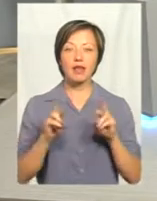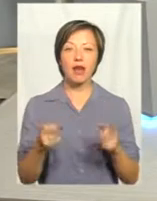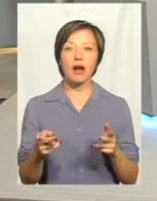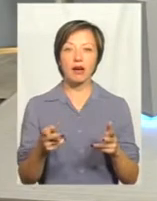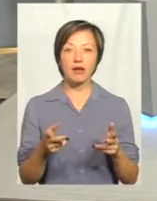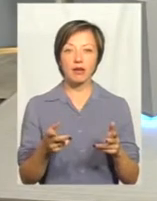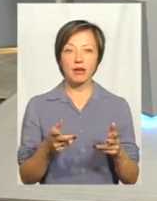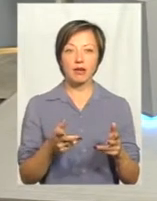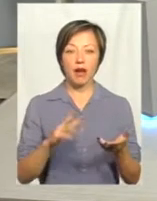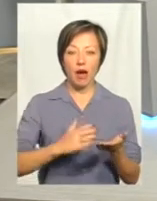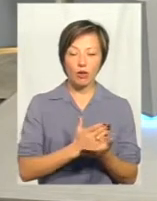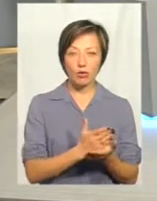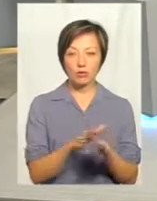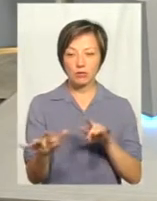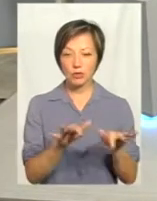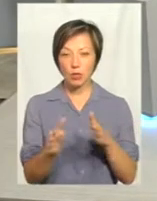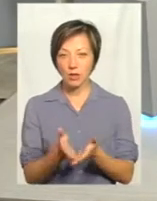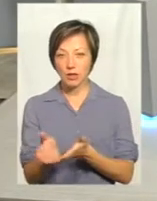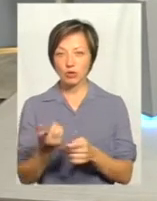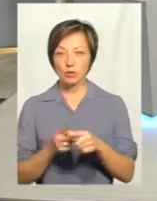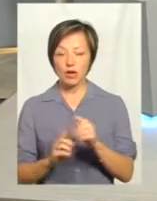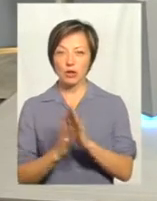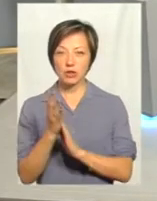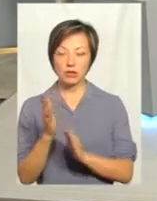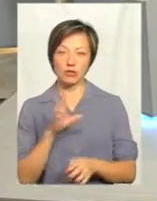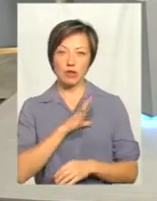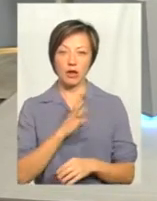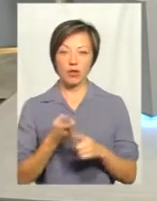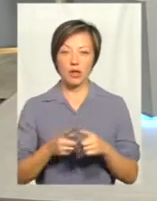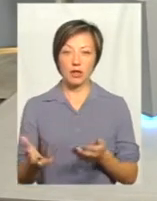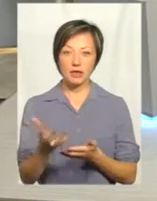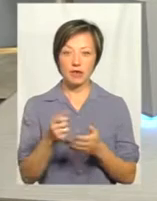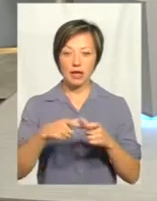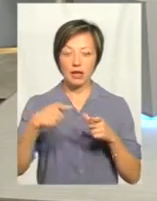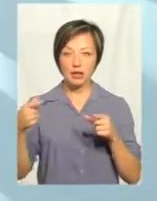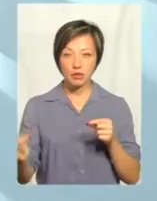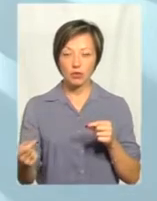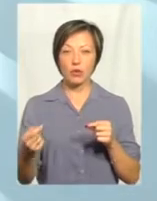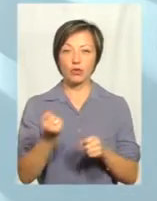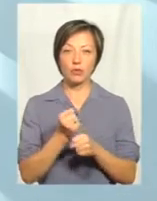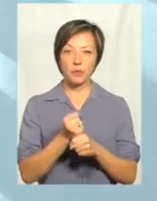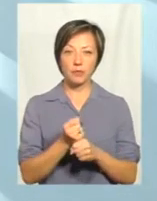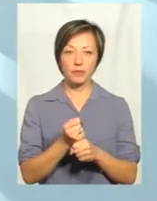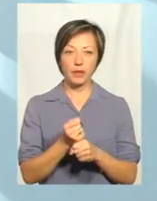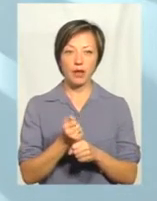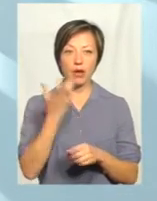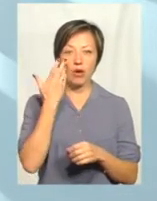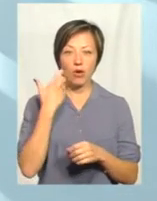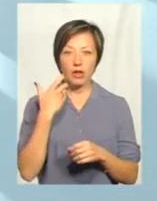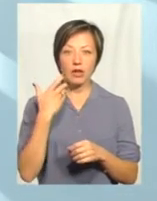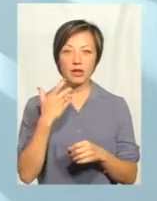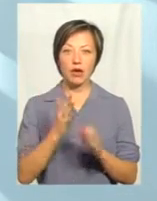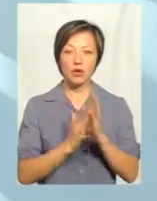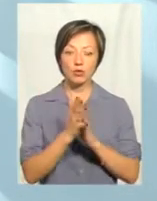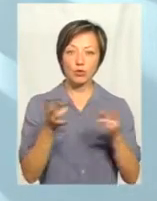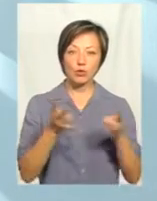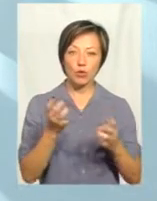агрономічну карту і по ній рухатись для того, щоб ця рослина виросла. Це коли треба зірвати листок, коли зорієнтуватися, якщо рослина